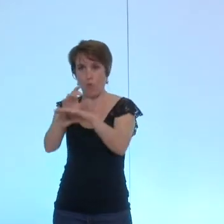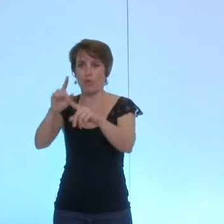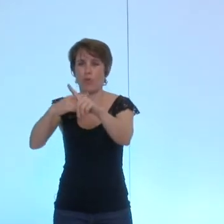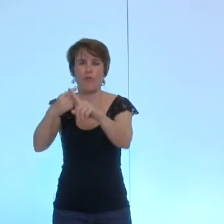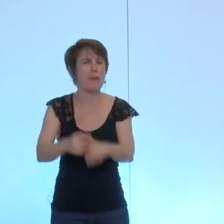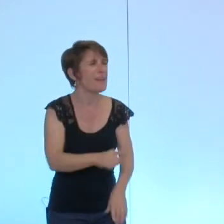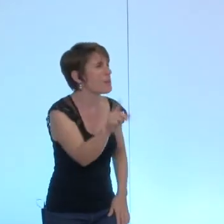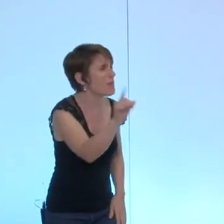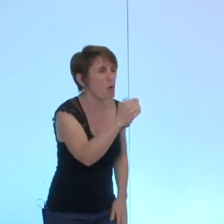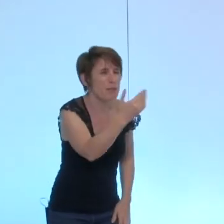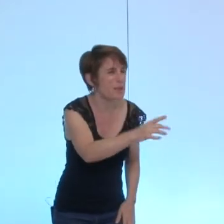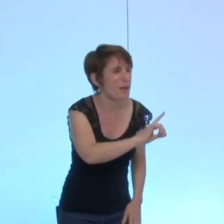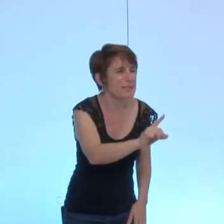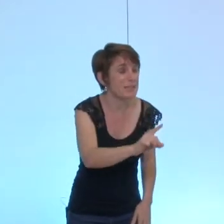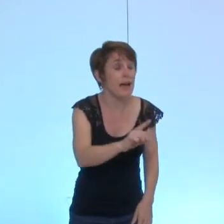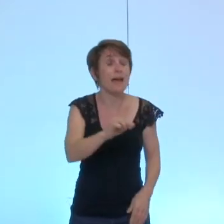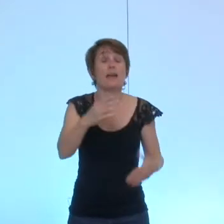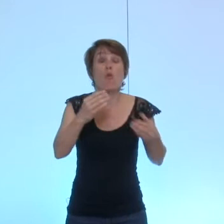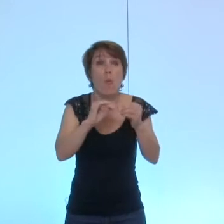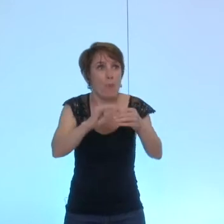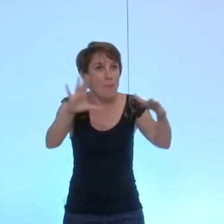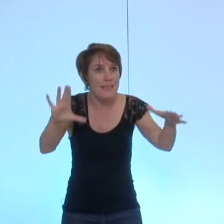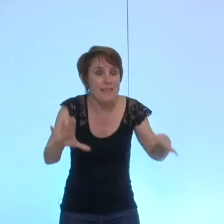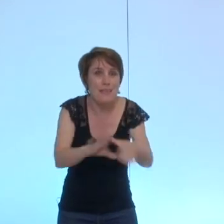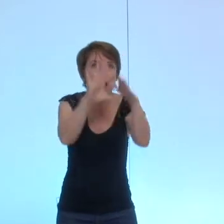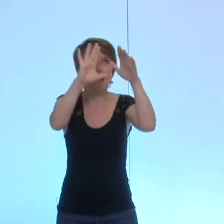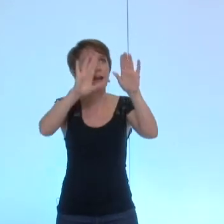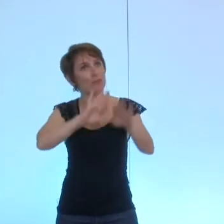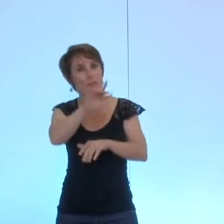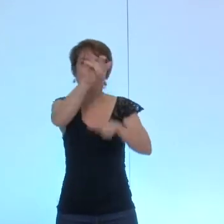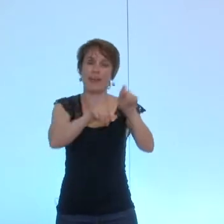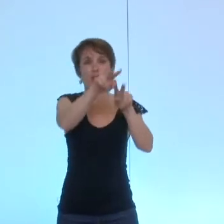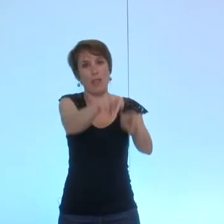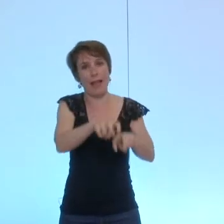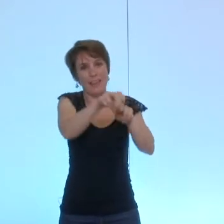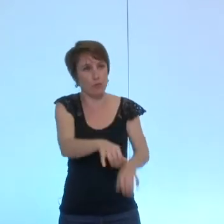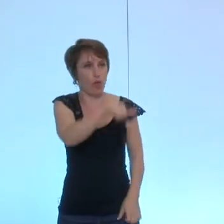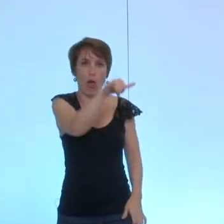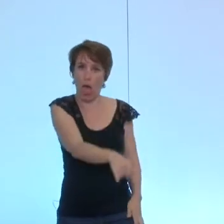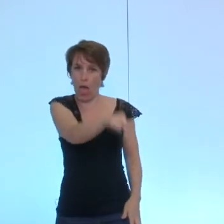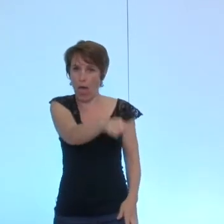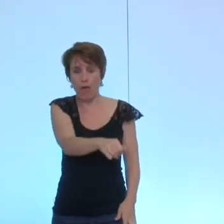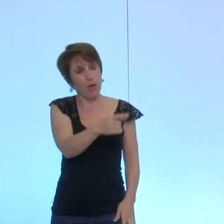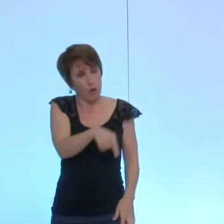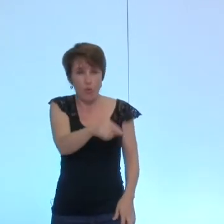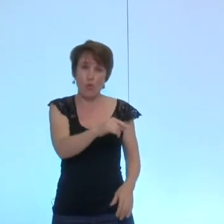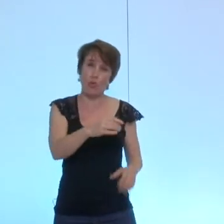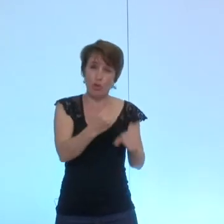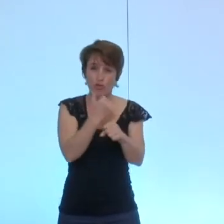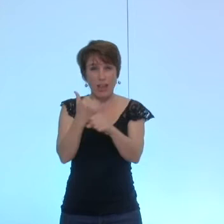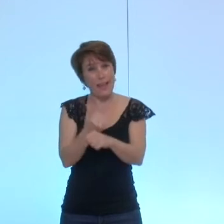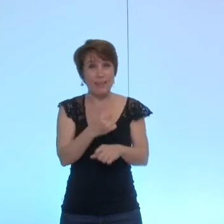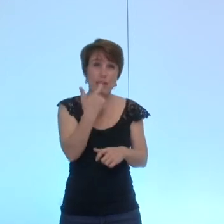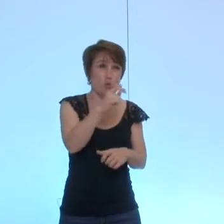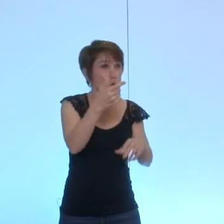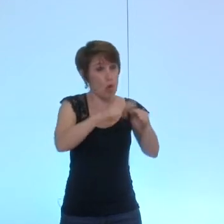que je pense du film qui est important c'est'image que'on véhicule les agriculteurs qui ont quand même chaque année entre 150 et 200 morts